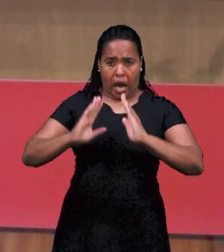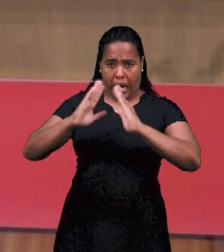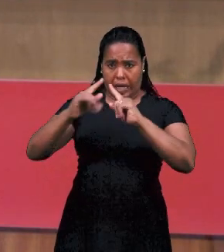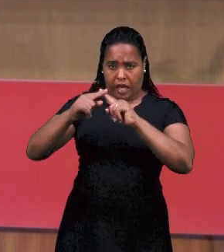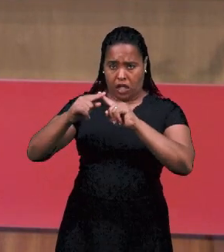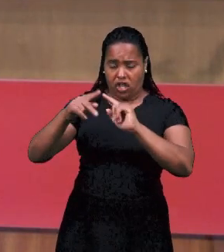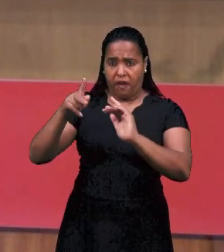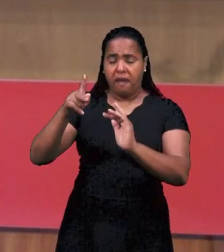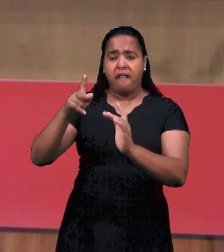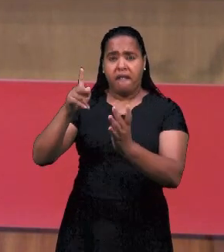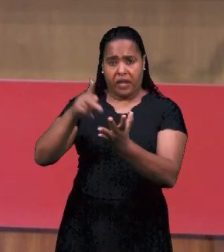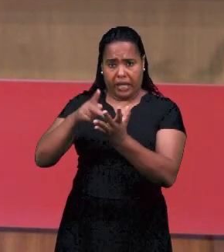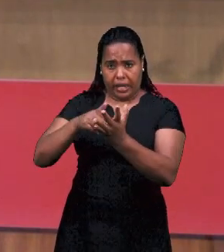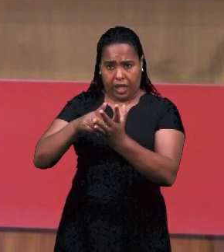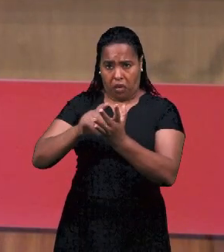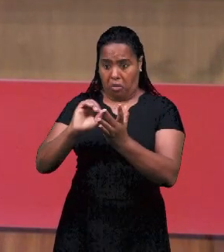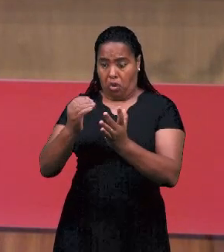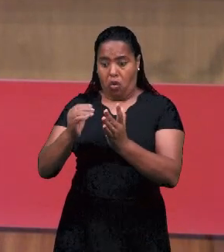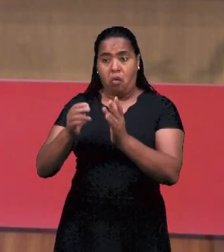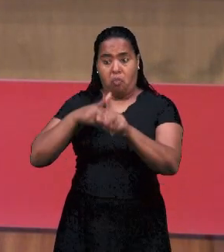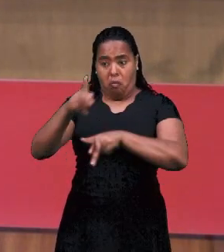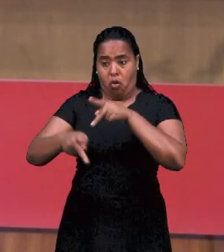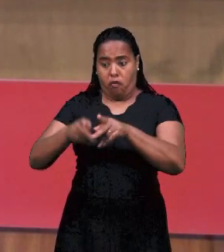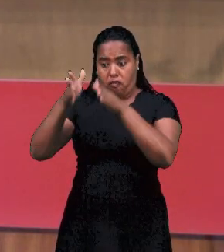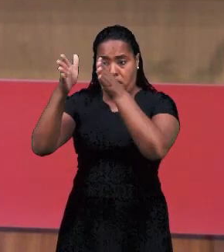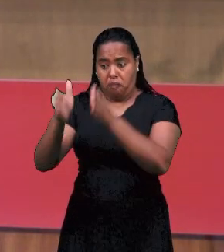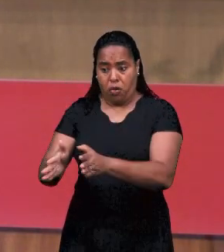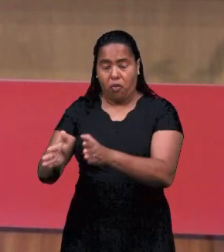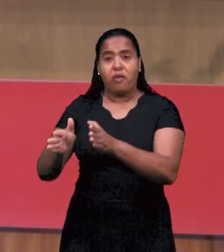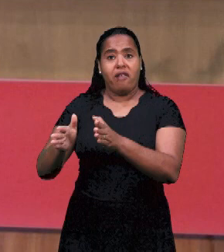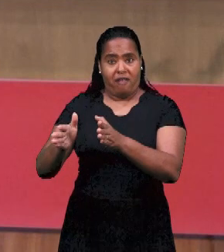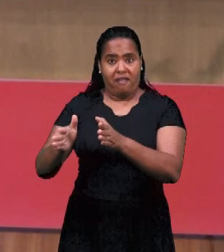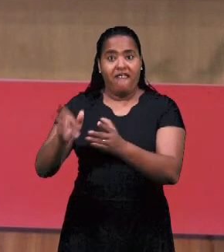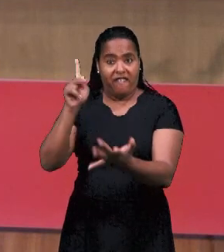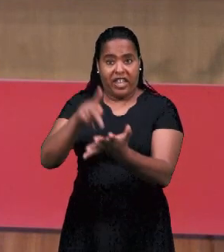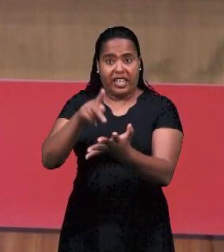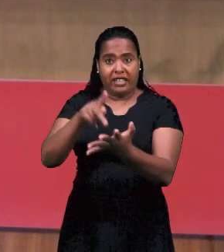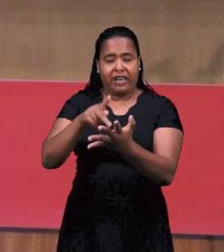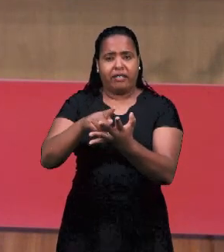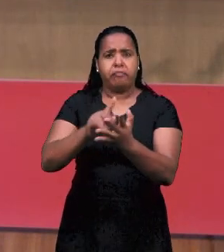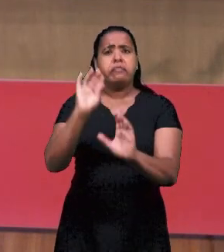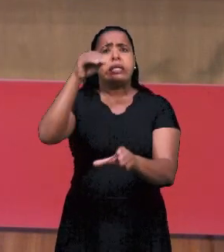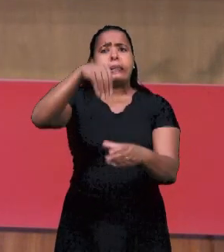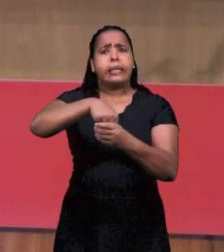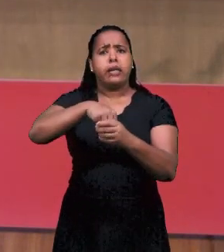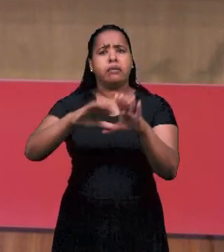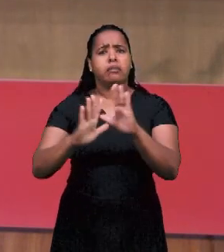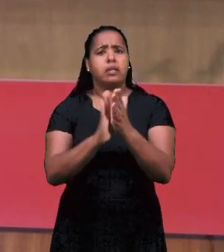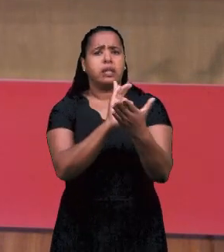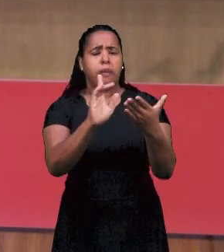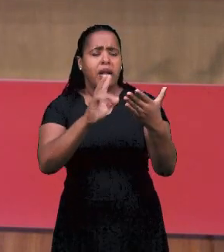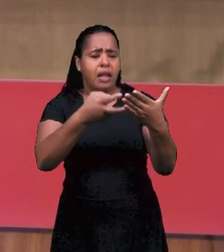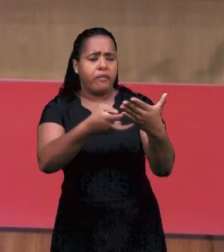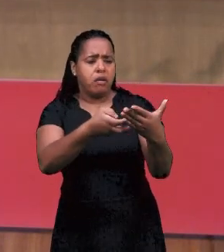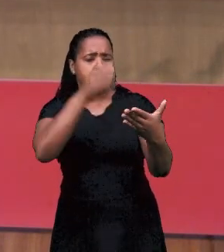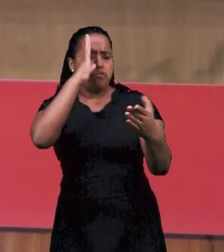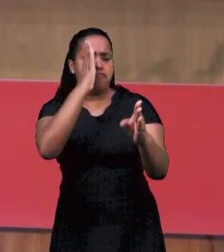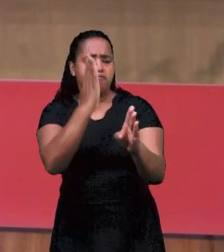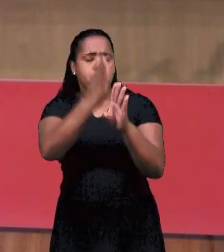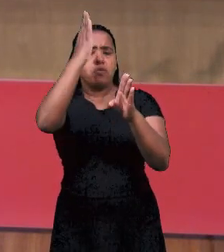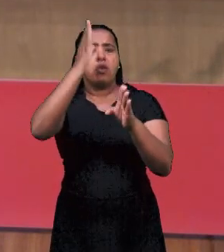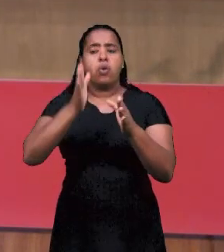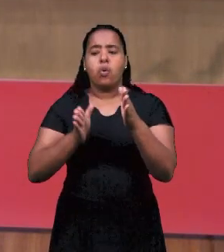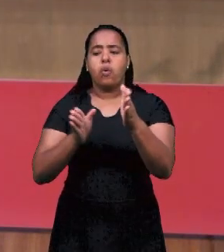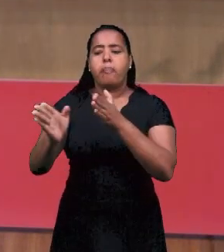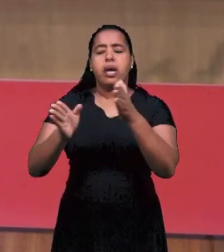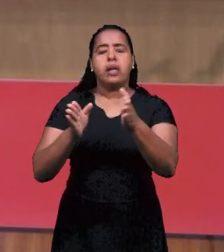она следующая. Верная церковь, истинная церковь – это та, которая идентифицирует в Слове